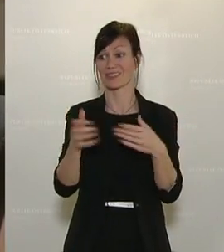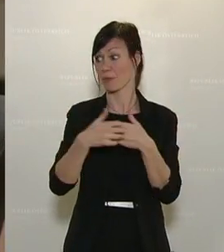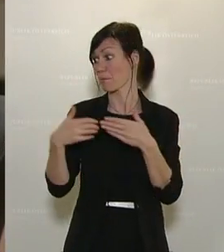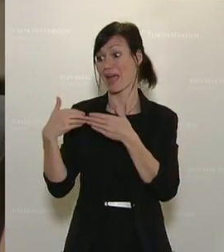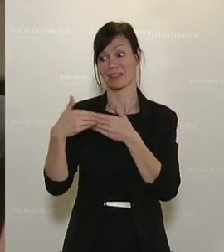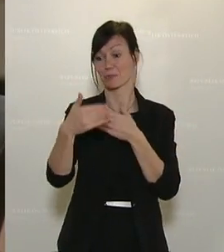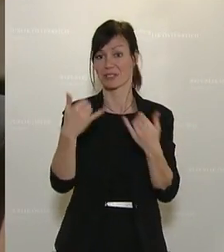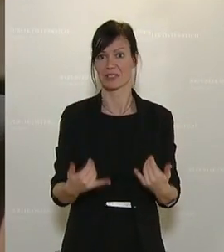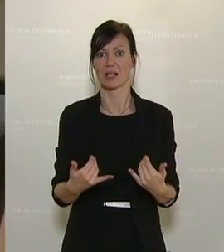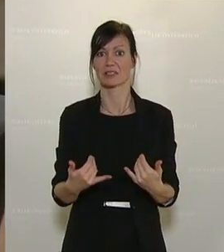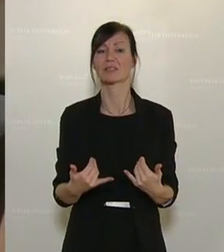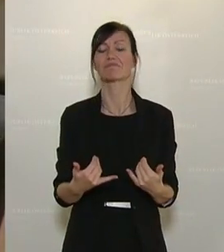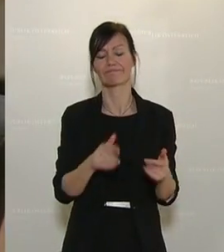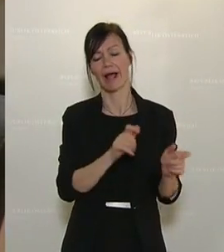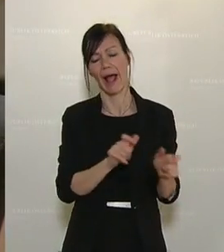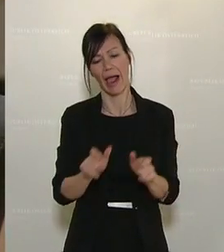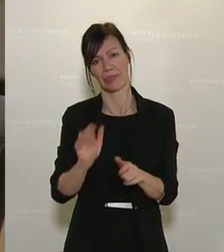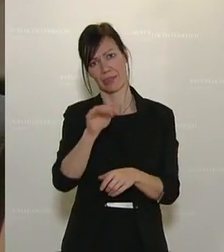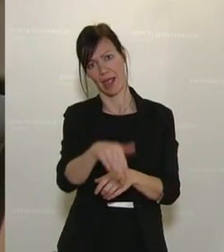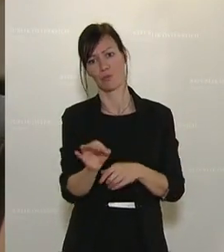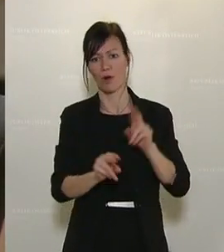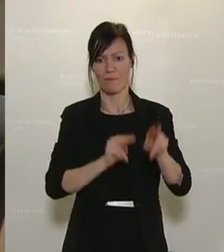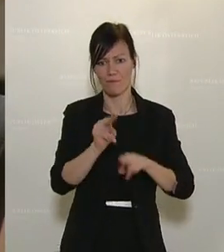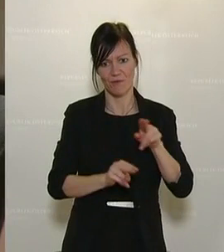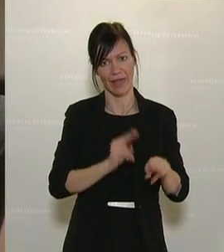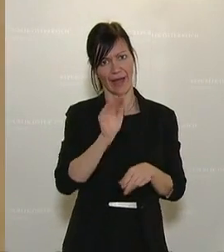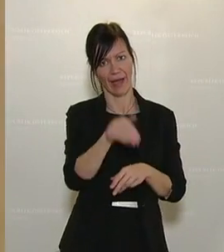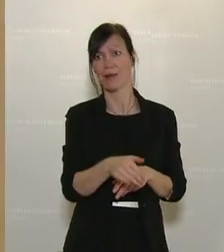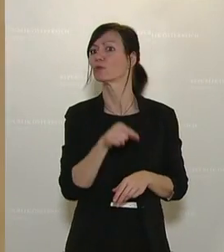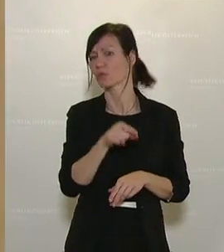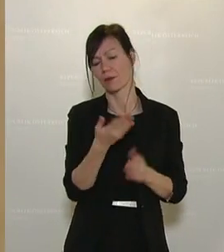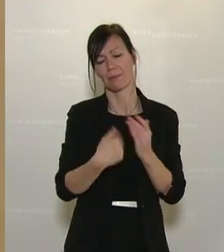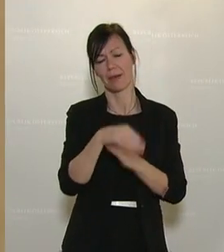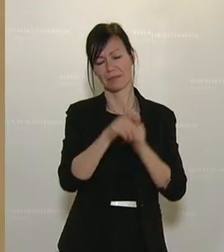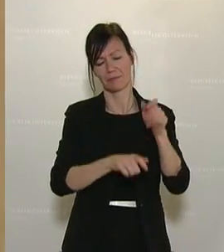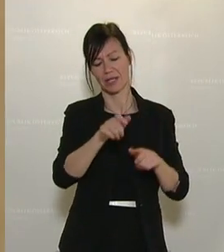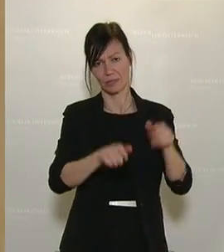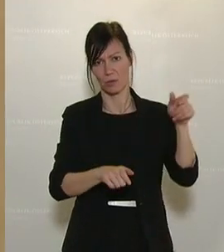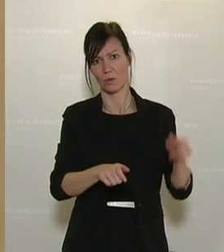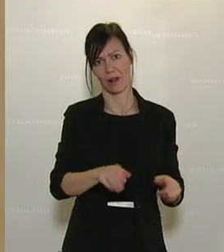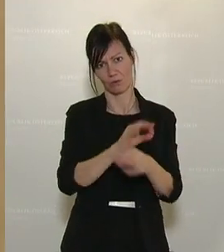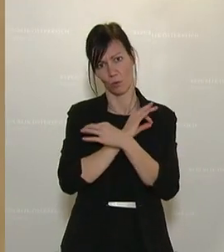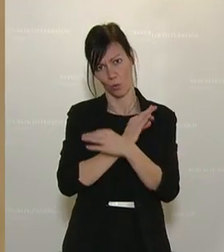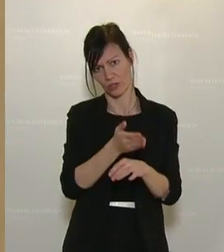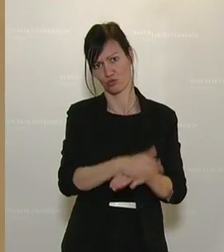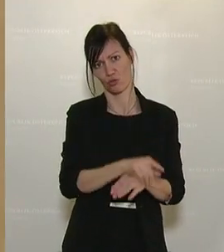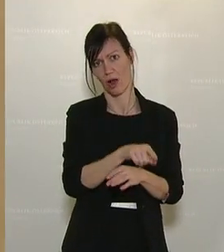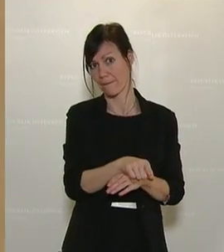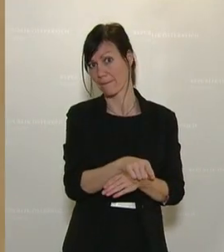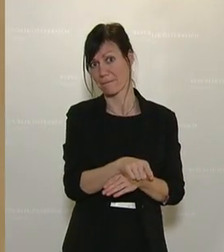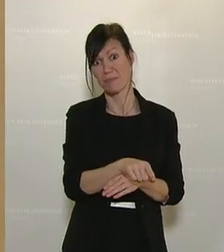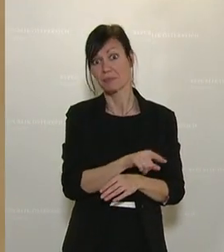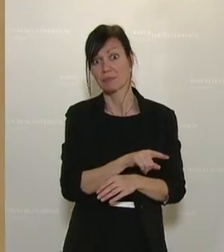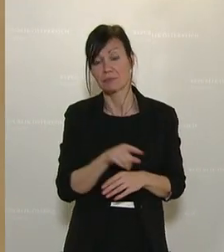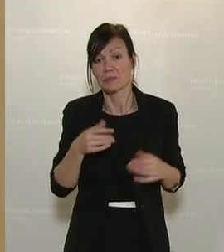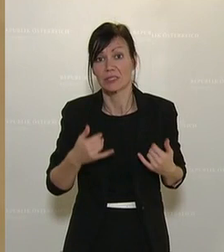Pflegeheimen und dort leider auch Gottes die meisten Todesfälle. Bis heute gibt es keine flächendeckende Strategie